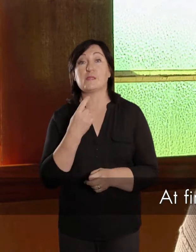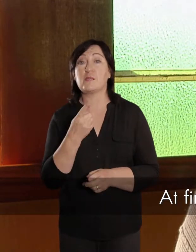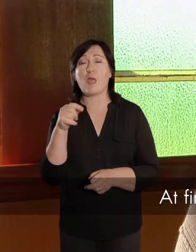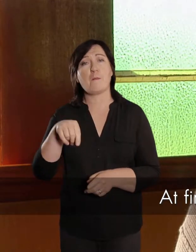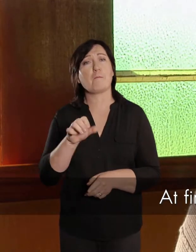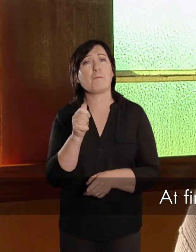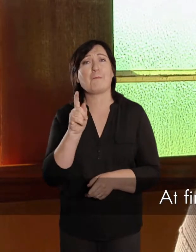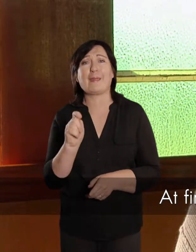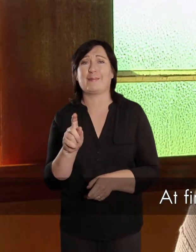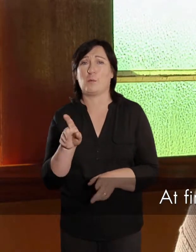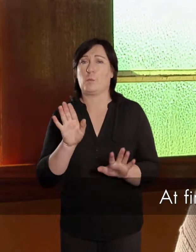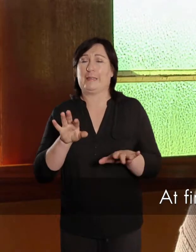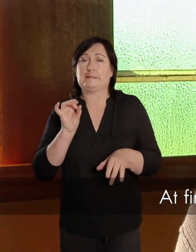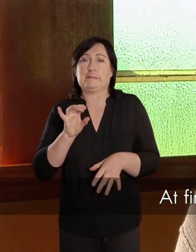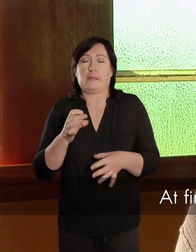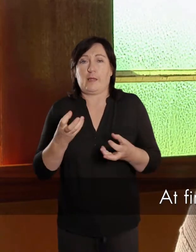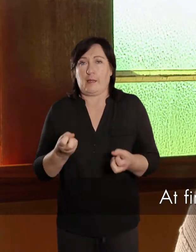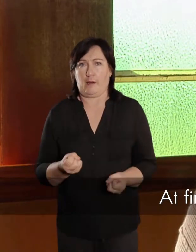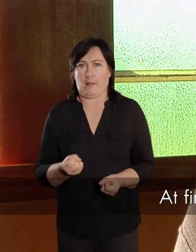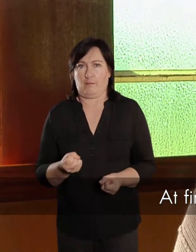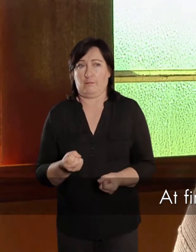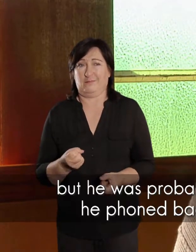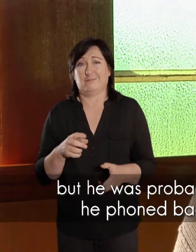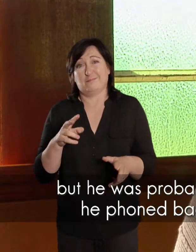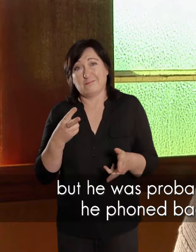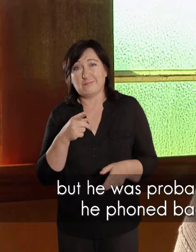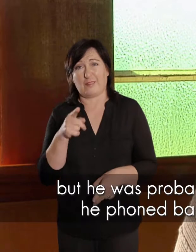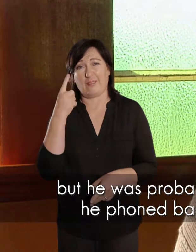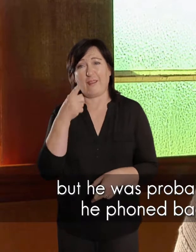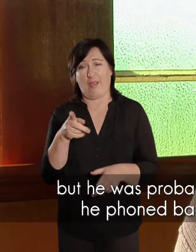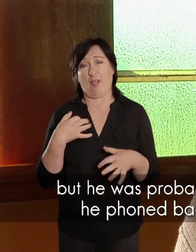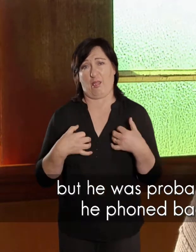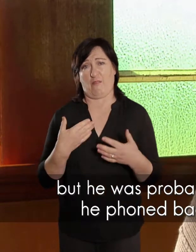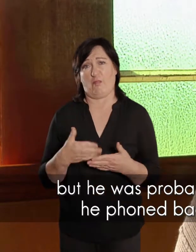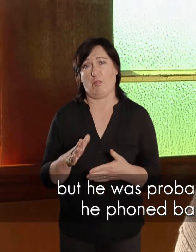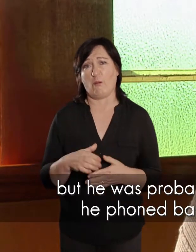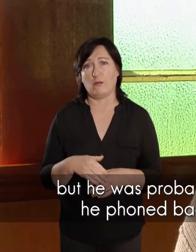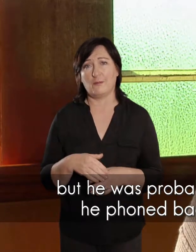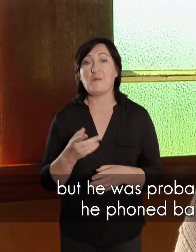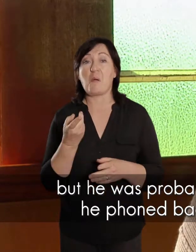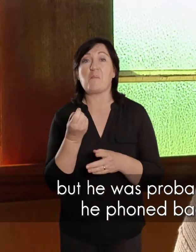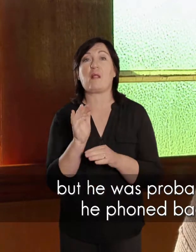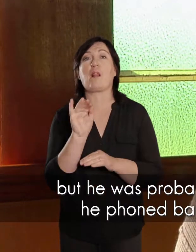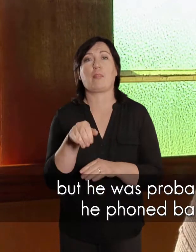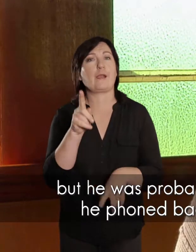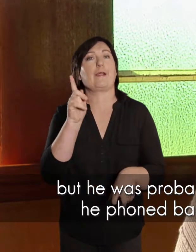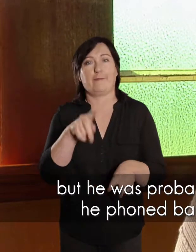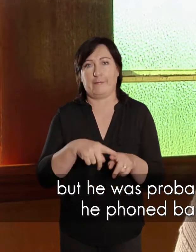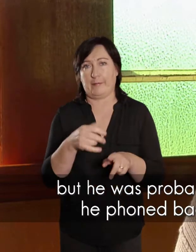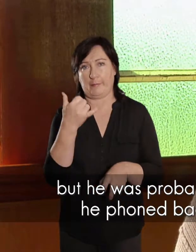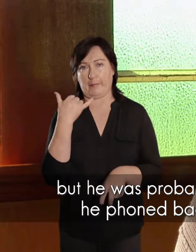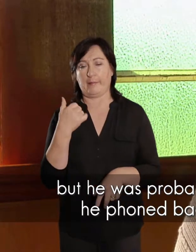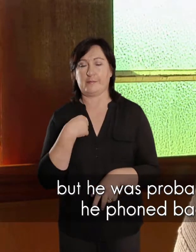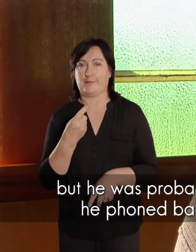gesê, het het baie seer gekryk, maar hy was ek my onder die indruk, pet lewe nog, en hy was nie te rukkie